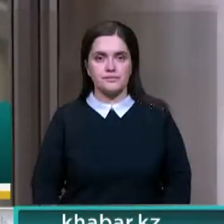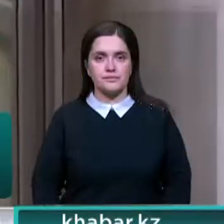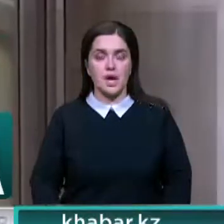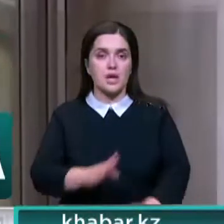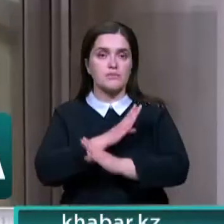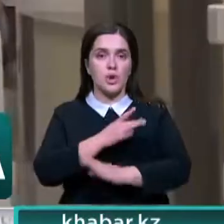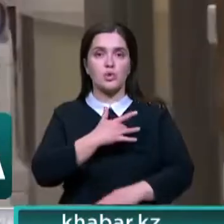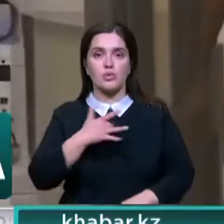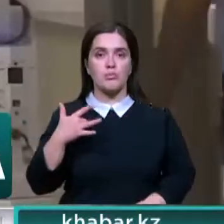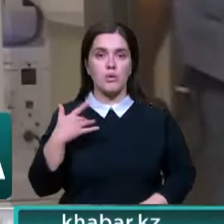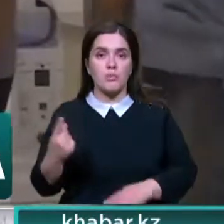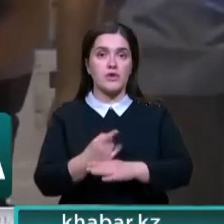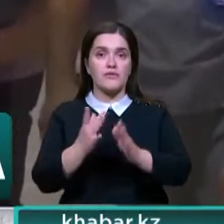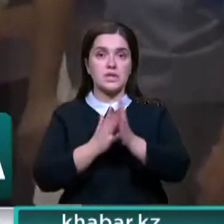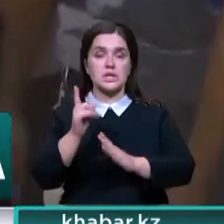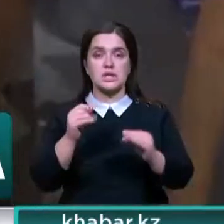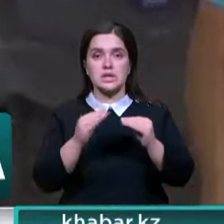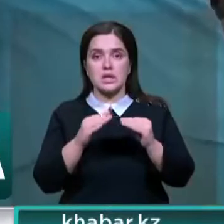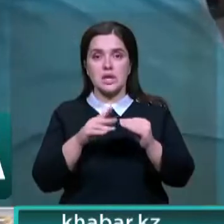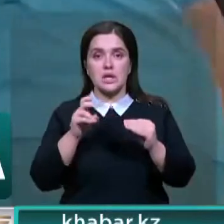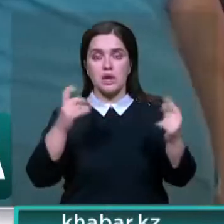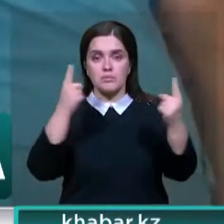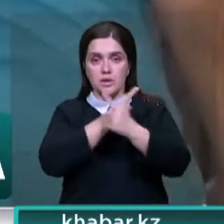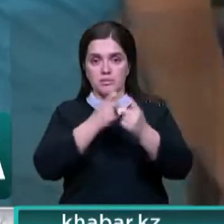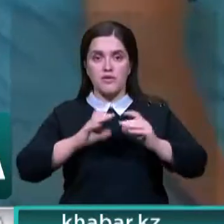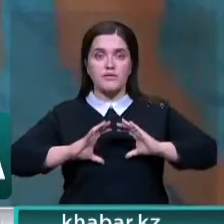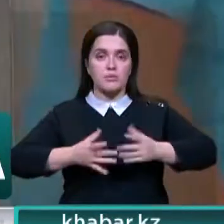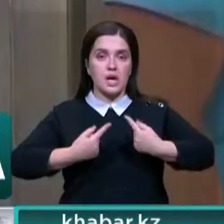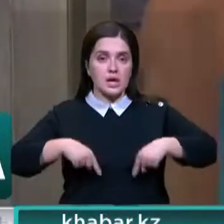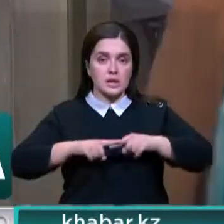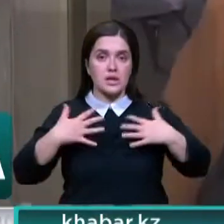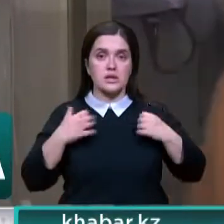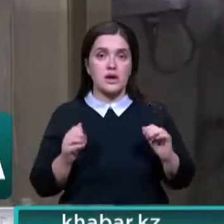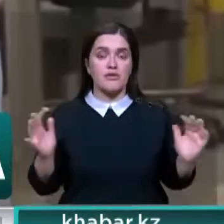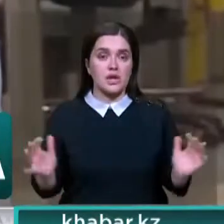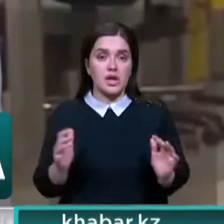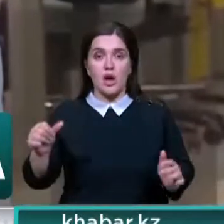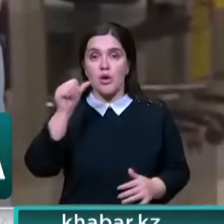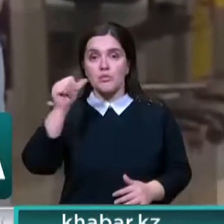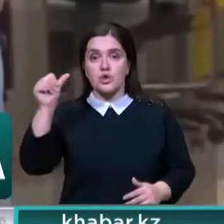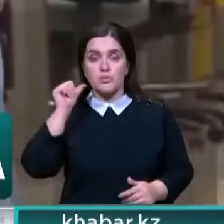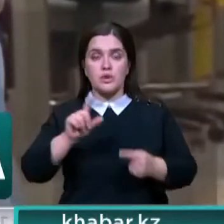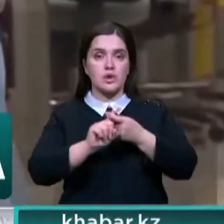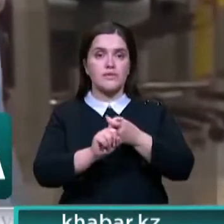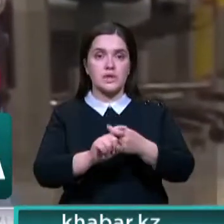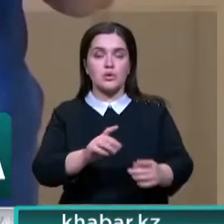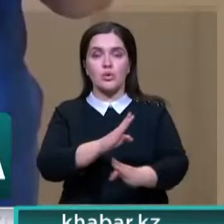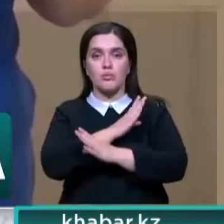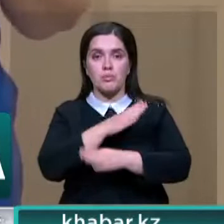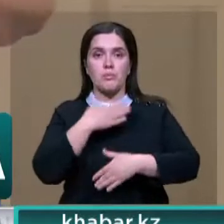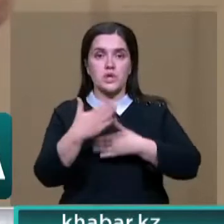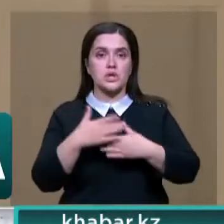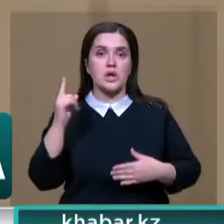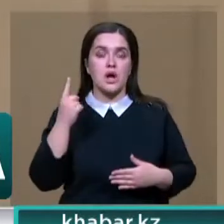Смертность от туберкулеза впервые выросла за 10 лет. Об этом сообщили во всемирные организации здравоохранения. В прошлом году от инфекции